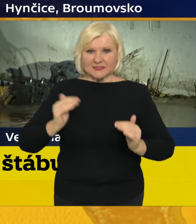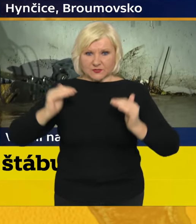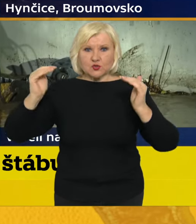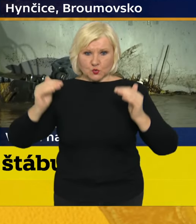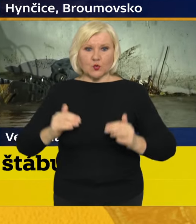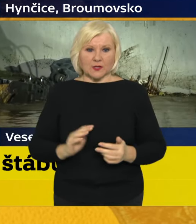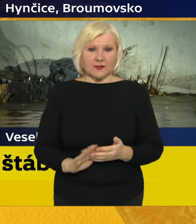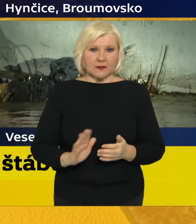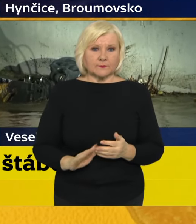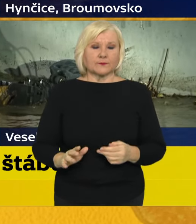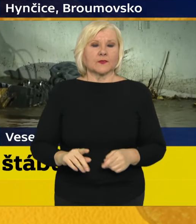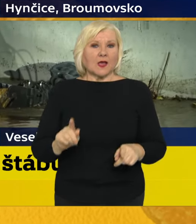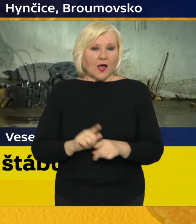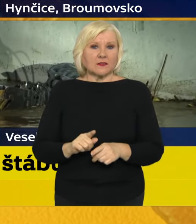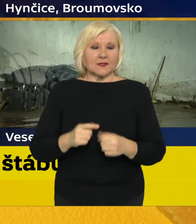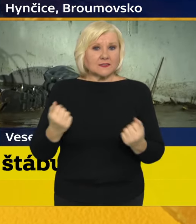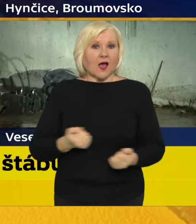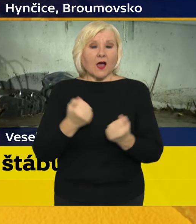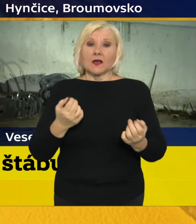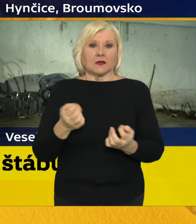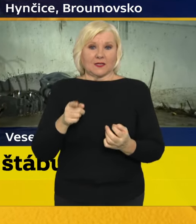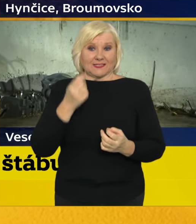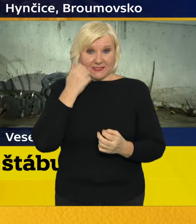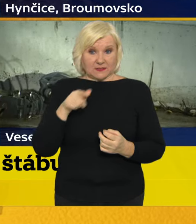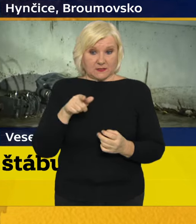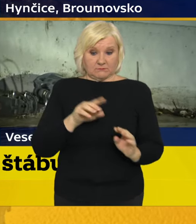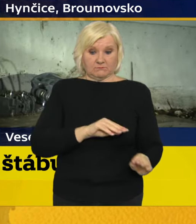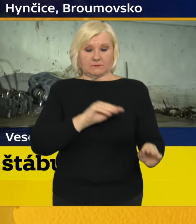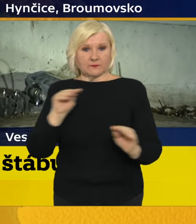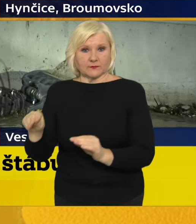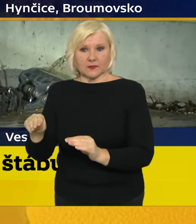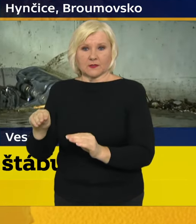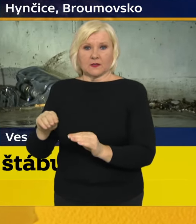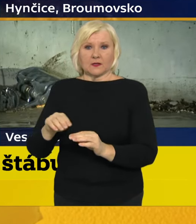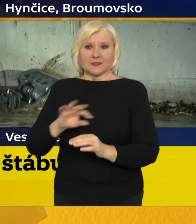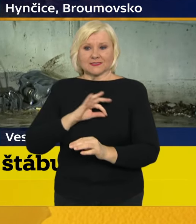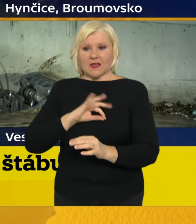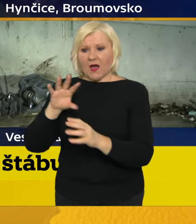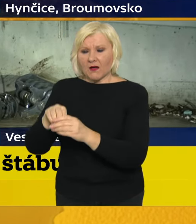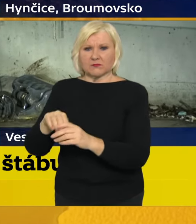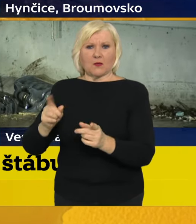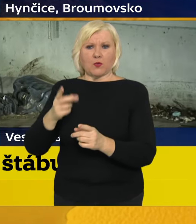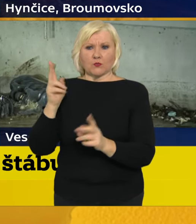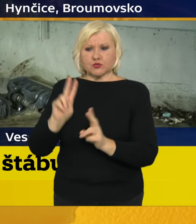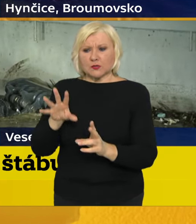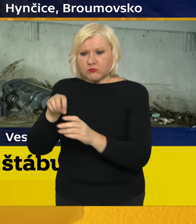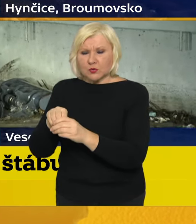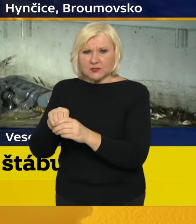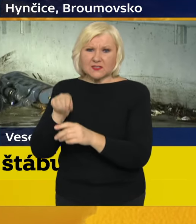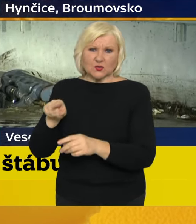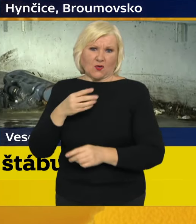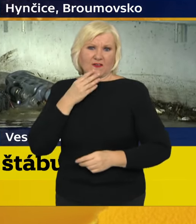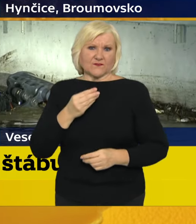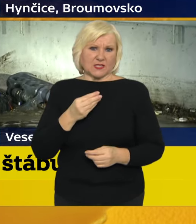samozřejmě snahou, jestliže ti evakuovaní se mohou umístit třeba u svých známých příbuzných. V rámci vlastně těch